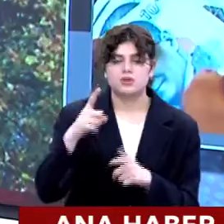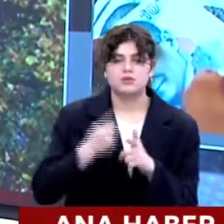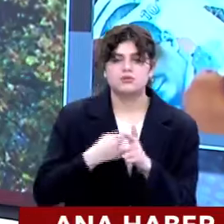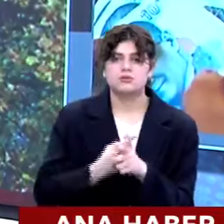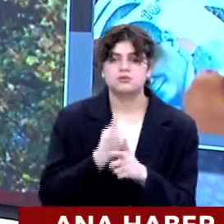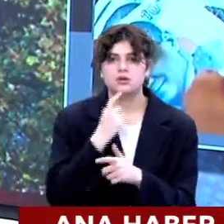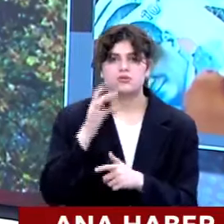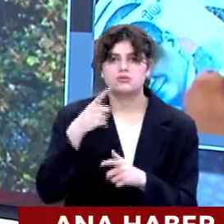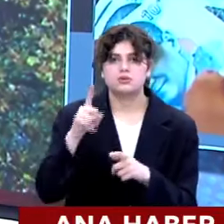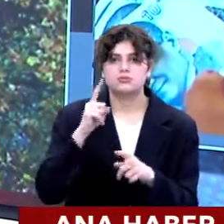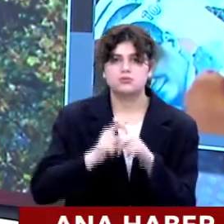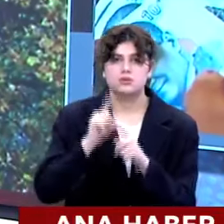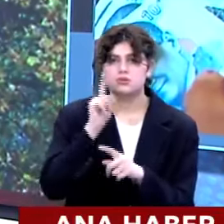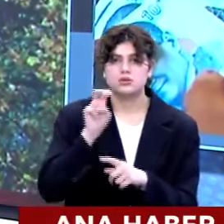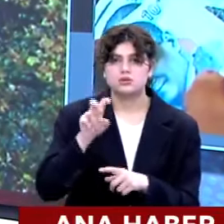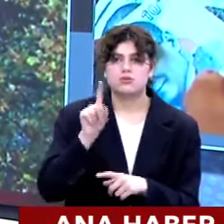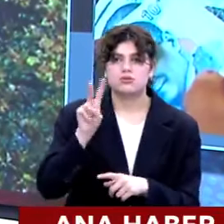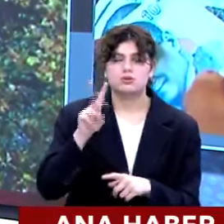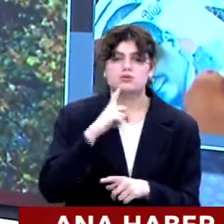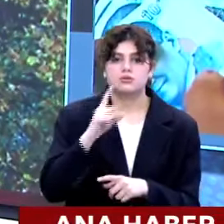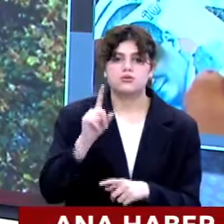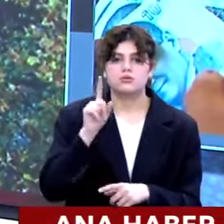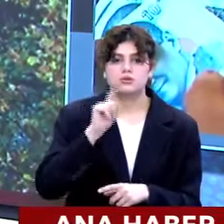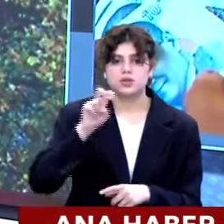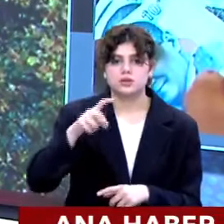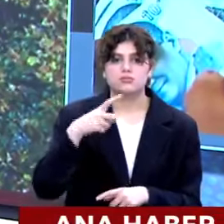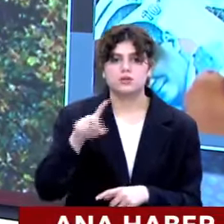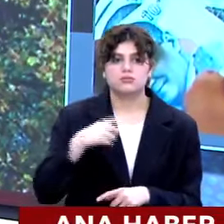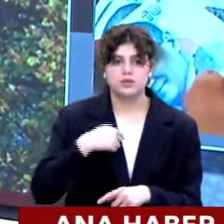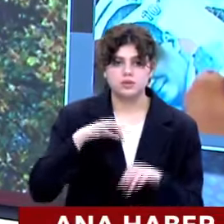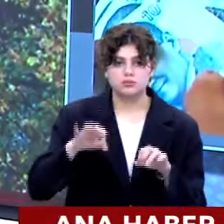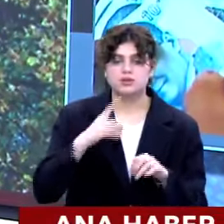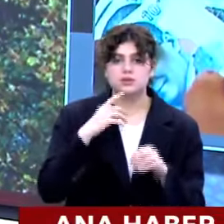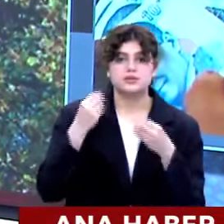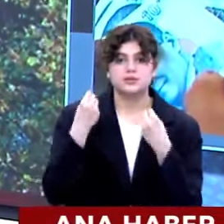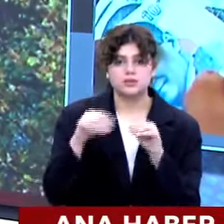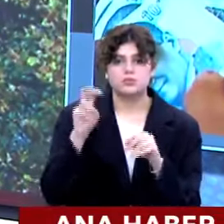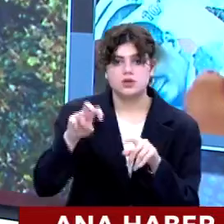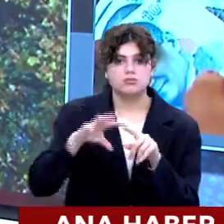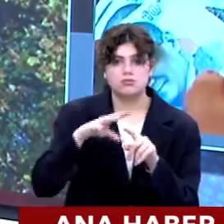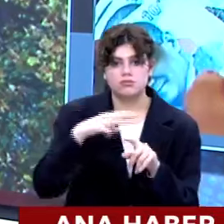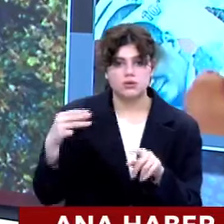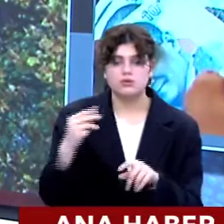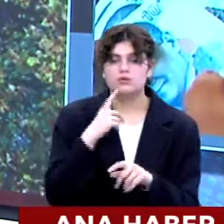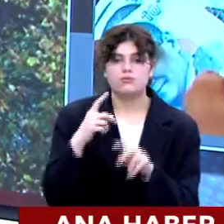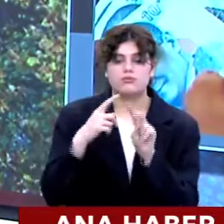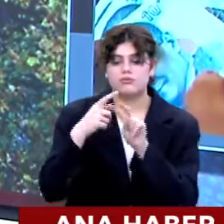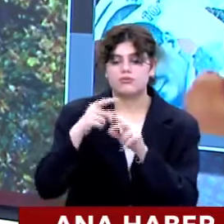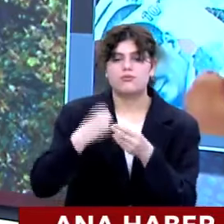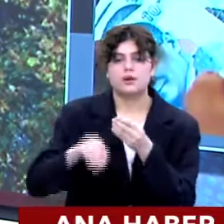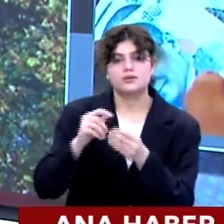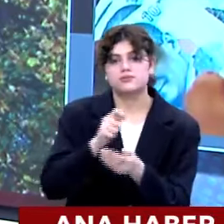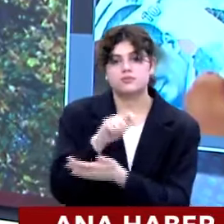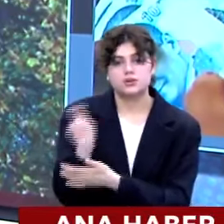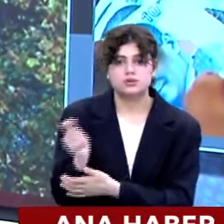15 binini de onunla çarptığımı 180, 12 ile çarptığımı 180 bin liraya ver. E ben şimdi bunu satıp 8 milyon lirayı vadiye yatırsam